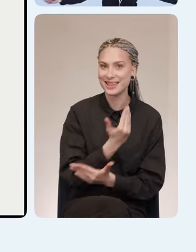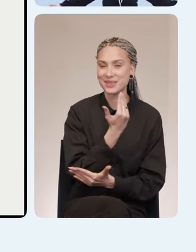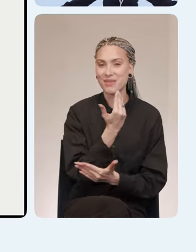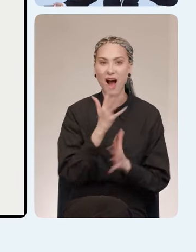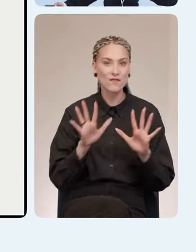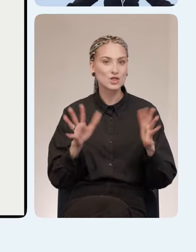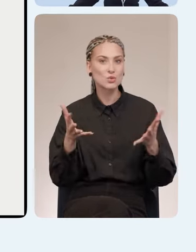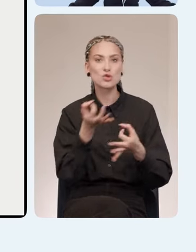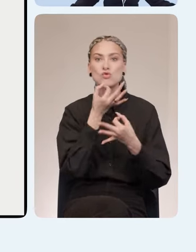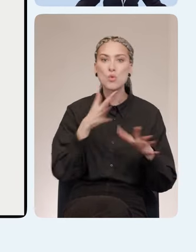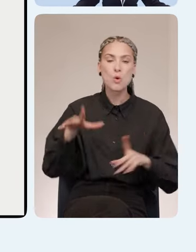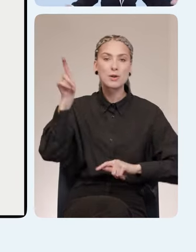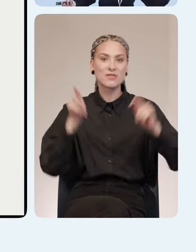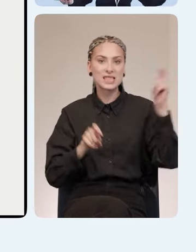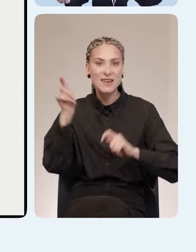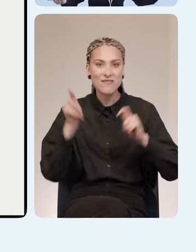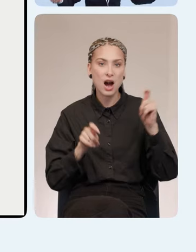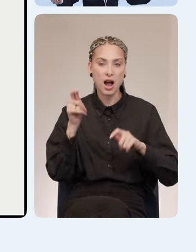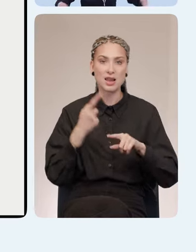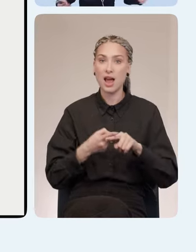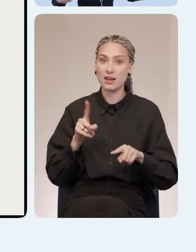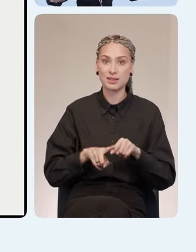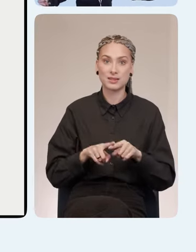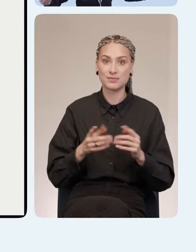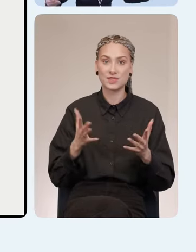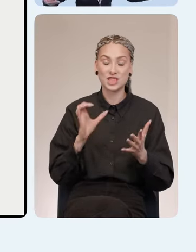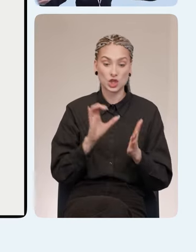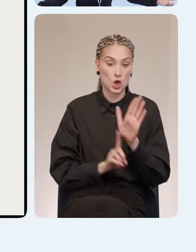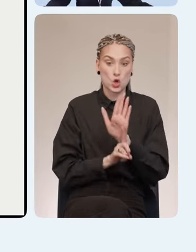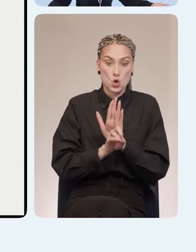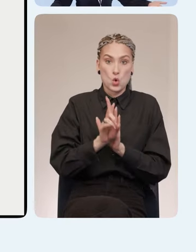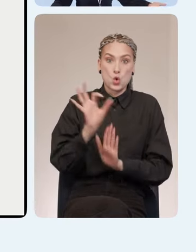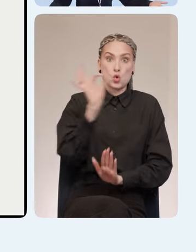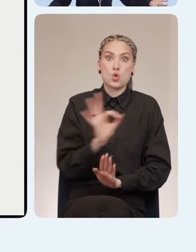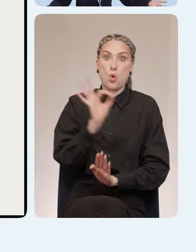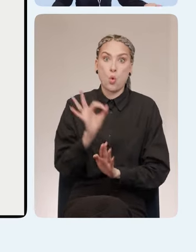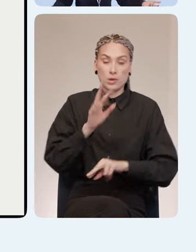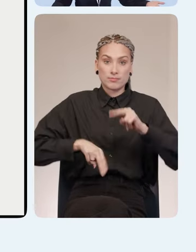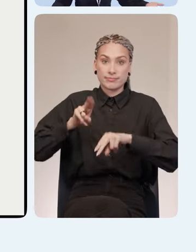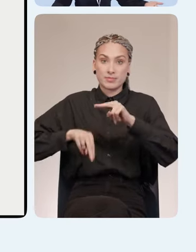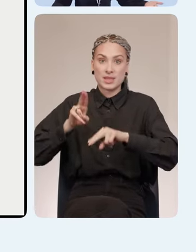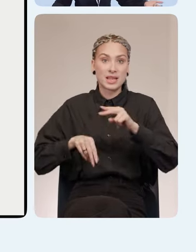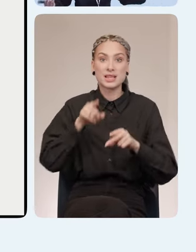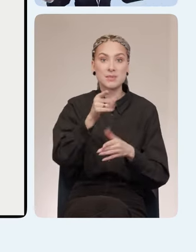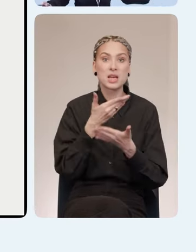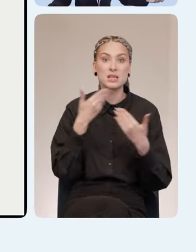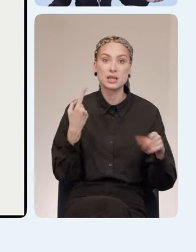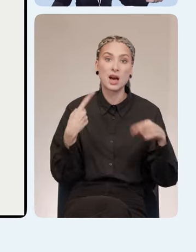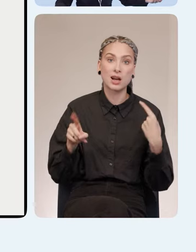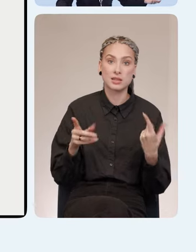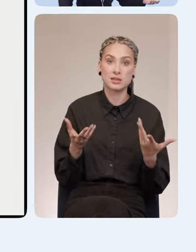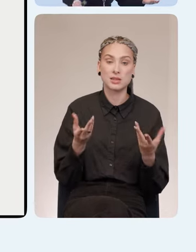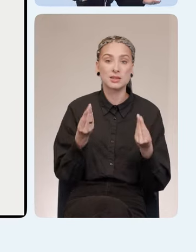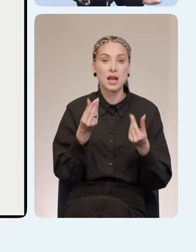случае с любым фестивалем это практически, ты с нуля все строишь, тебе вообще нет разницы в деньгах,